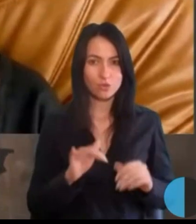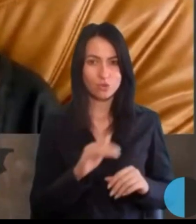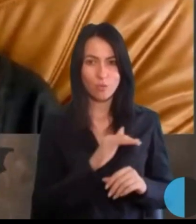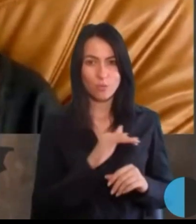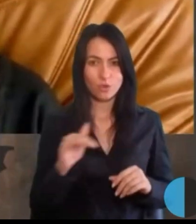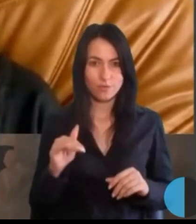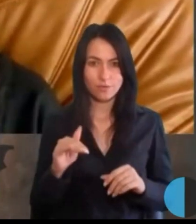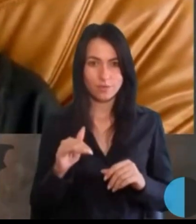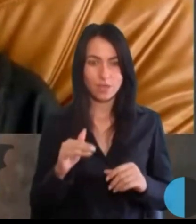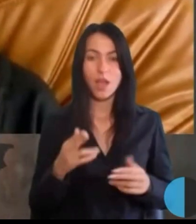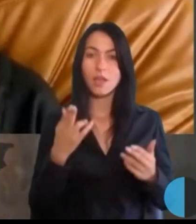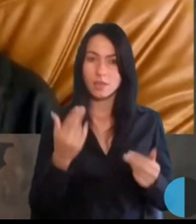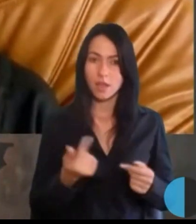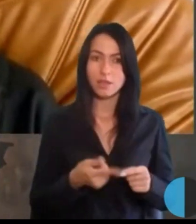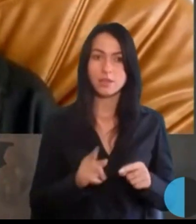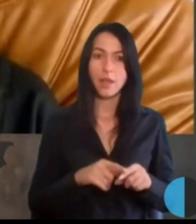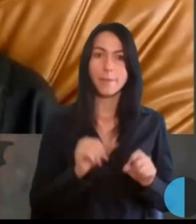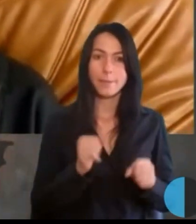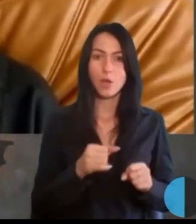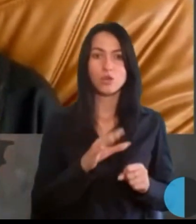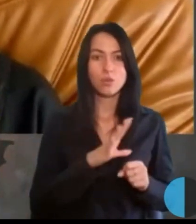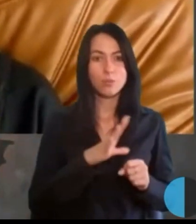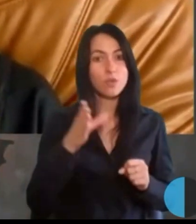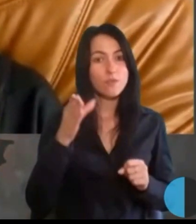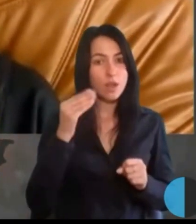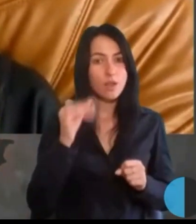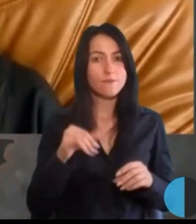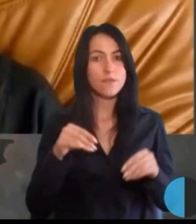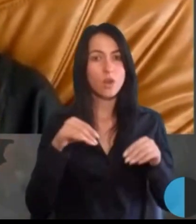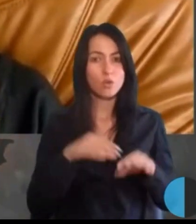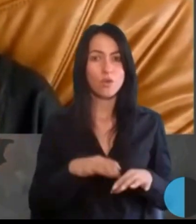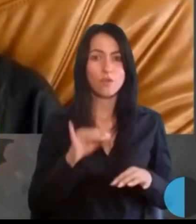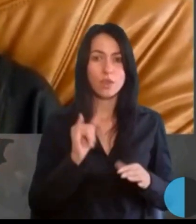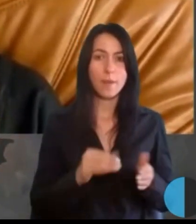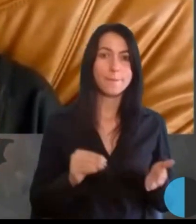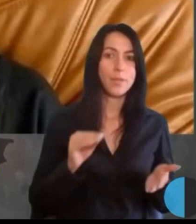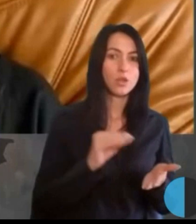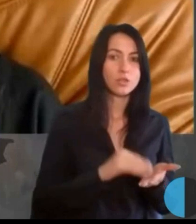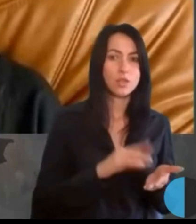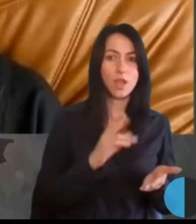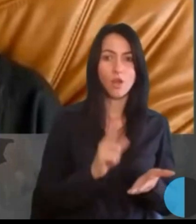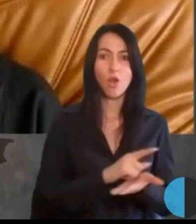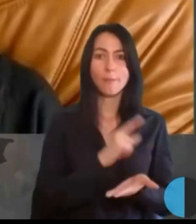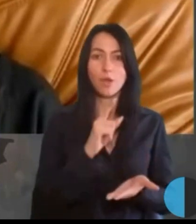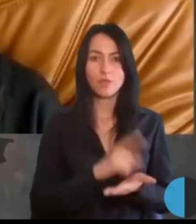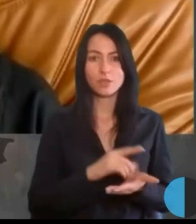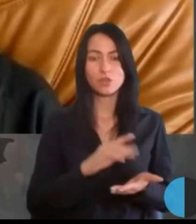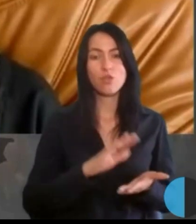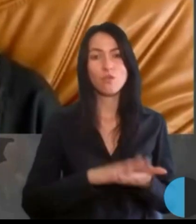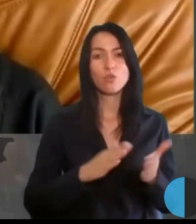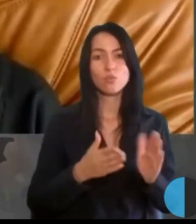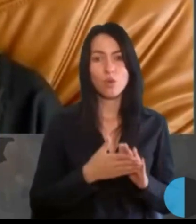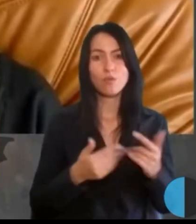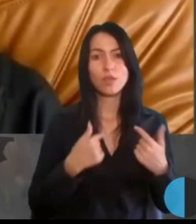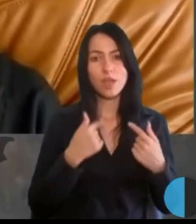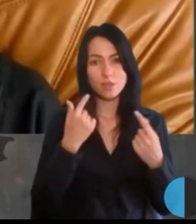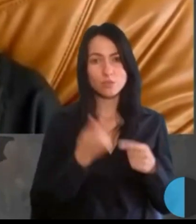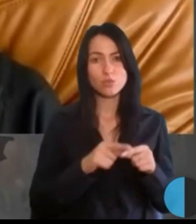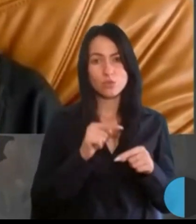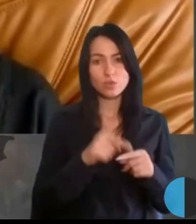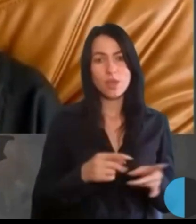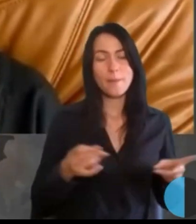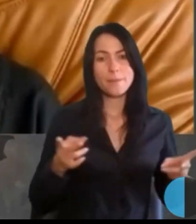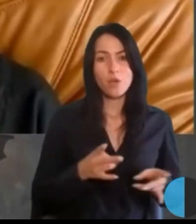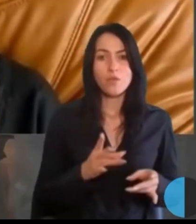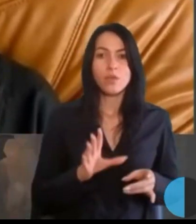Абсолютно. Це може бути враховано, врегульовано і поставлено як обов'язковою умовою. І я думаю, що це повинно бути зроблено, тому